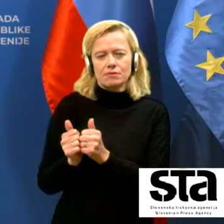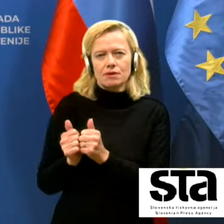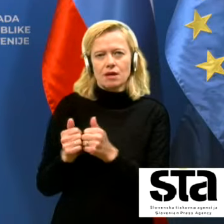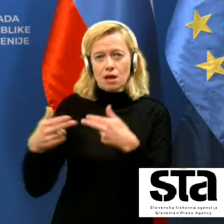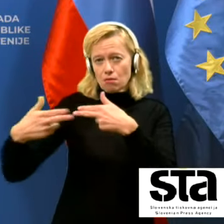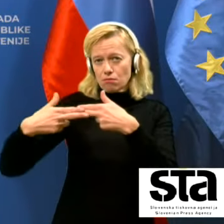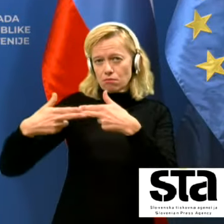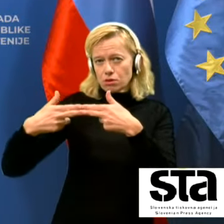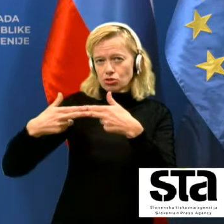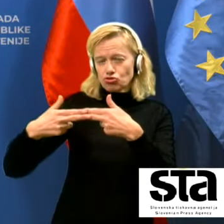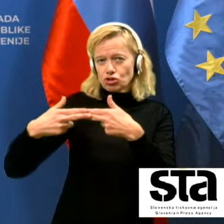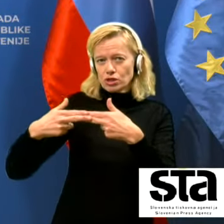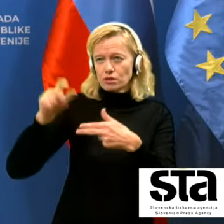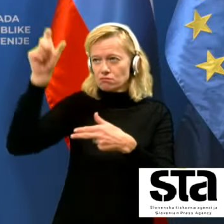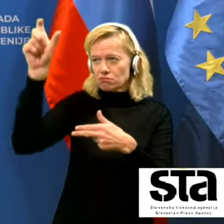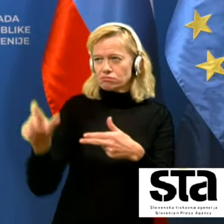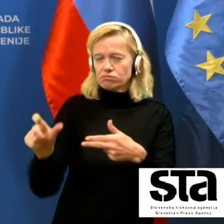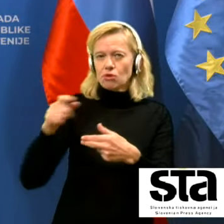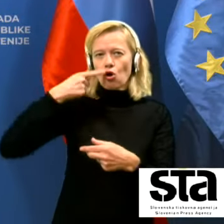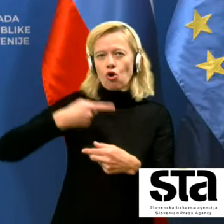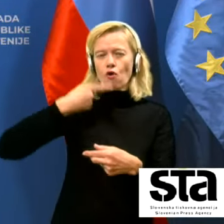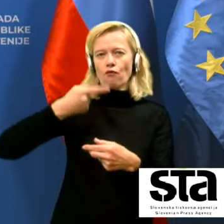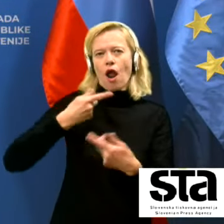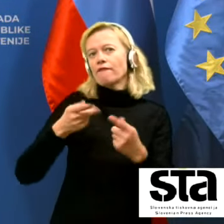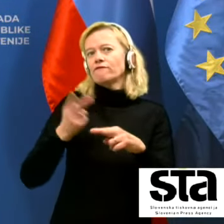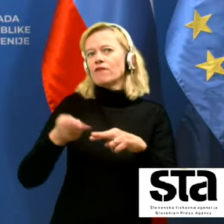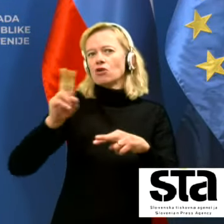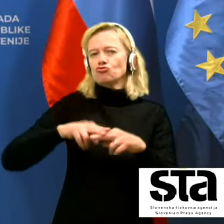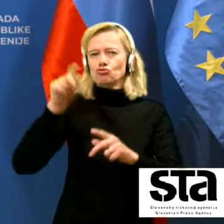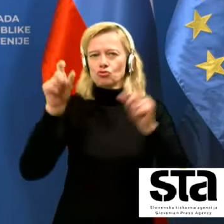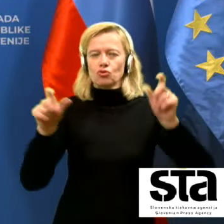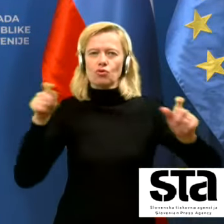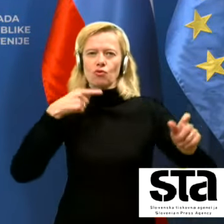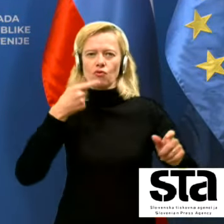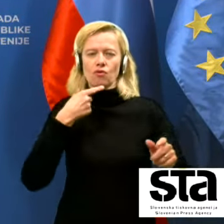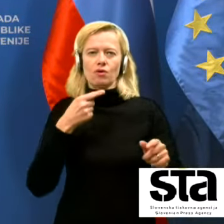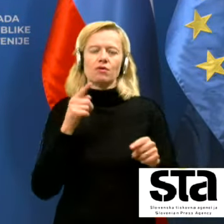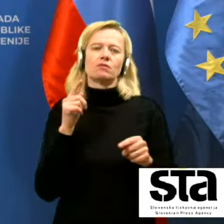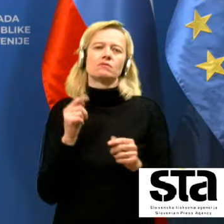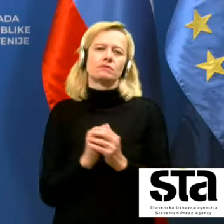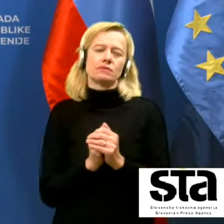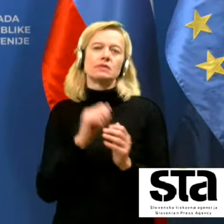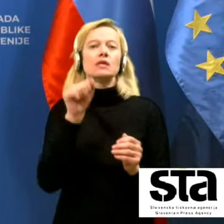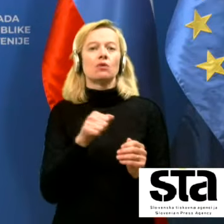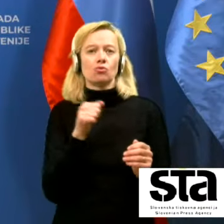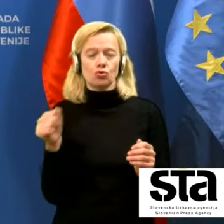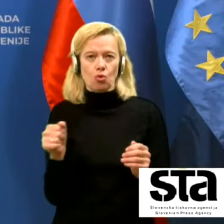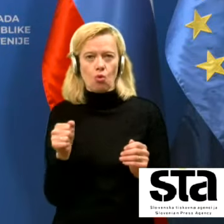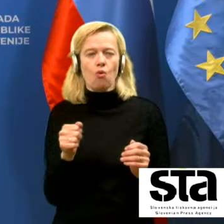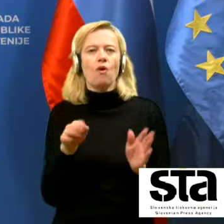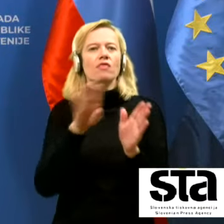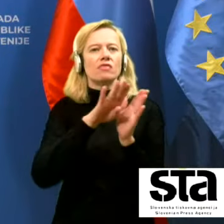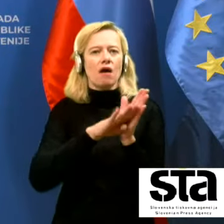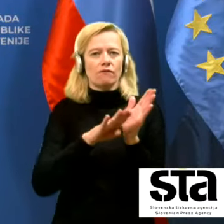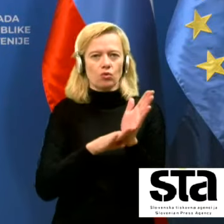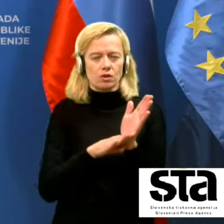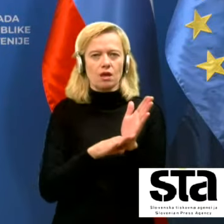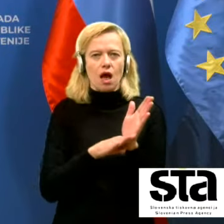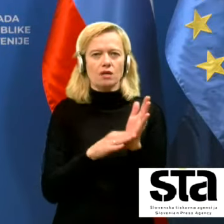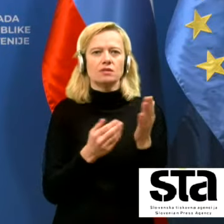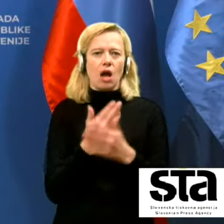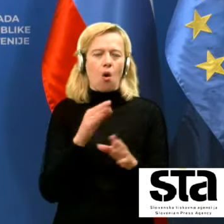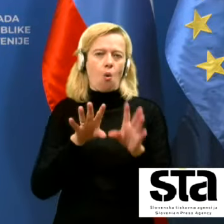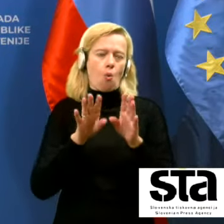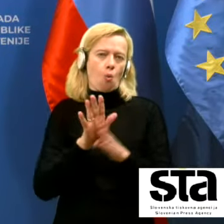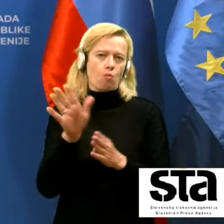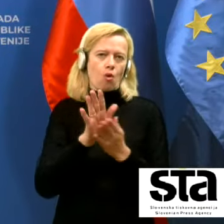sogovornika ali več sogovornikov in temu primerno sveda sledijo tudi navodila za uporabo zaščitnih mask.